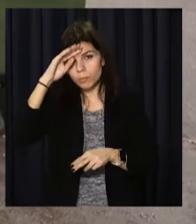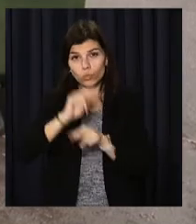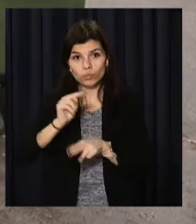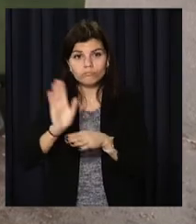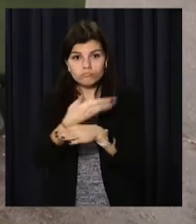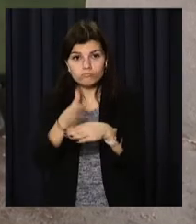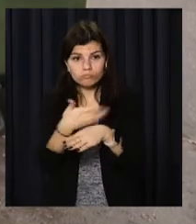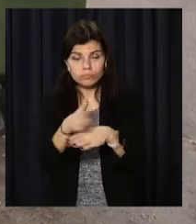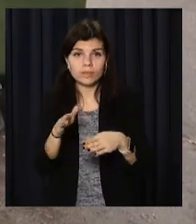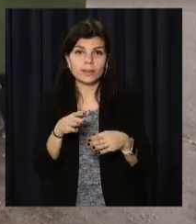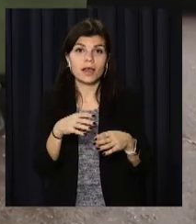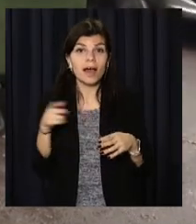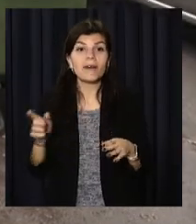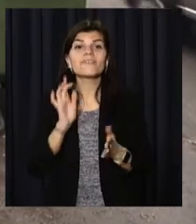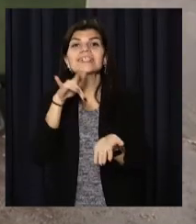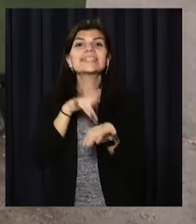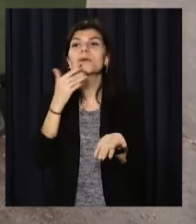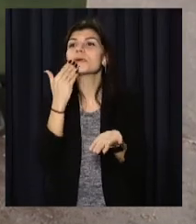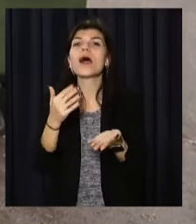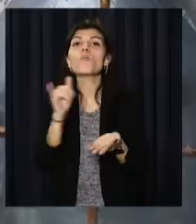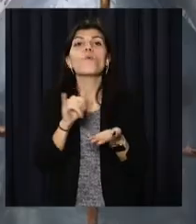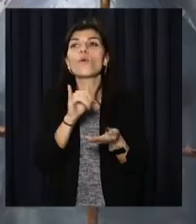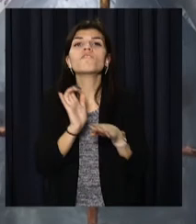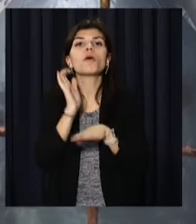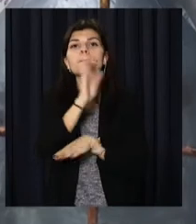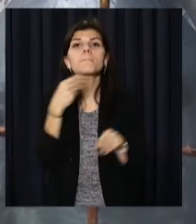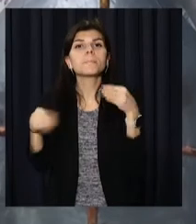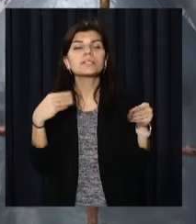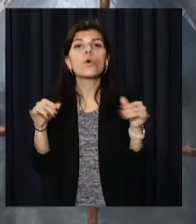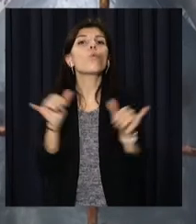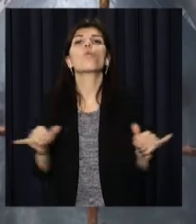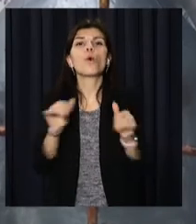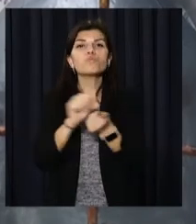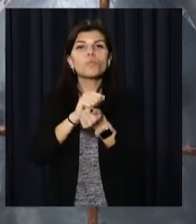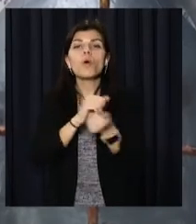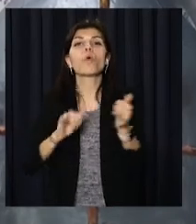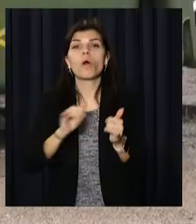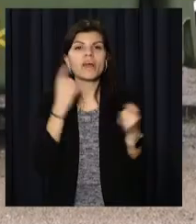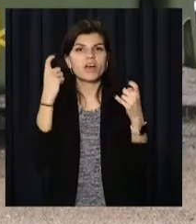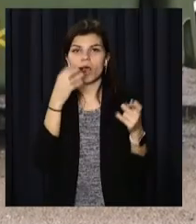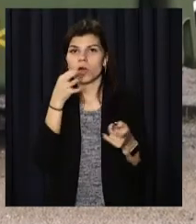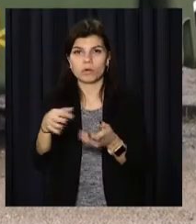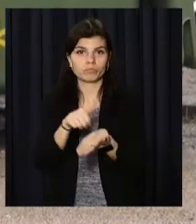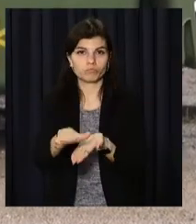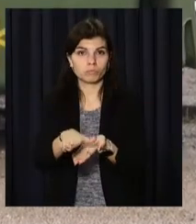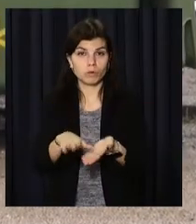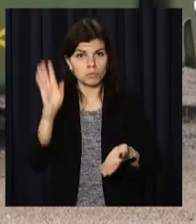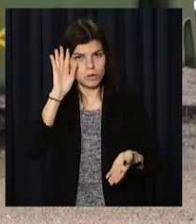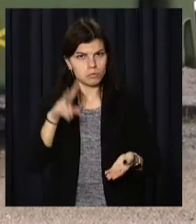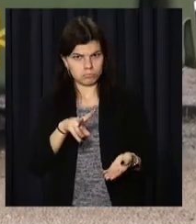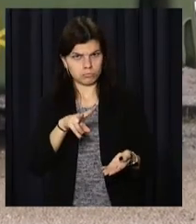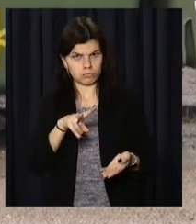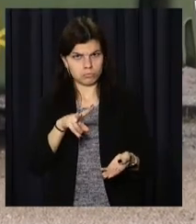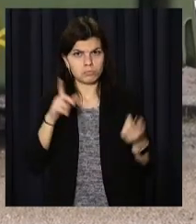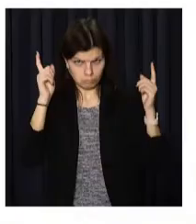коли вони завітали до Центру сортування сміття і запитали, куди саме доправляють пластик і папір, в інформації їм відмовили. У хлопчиків закрався сумнів, а